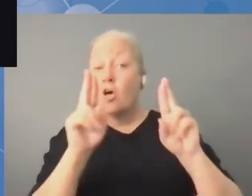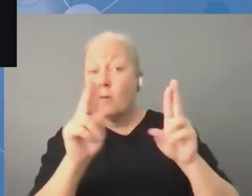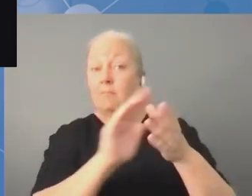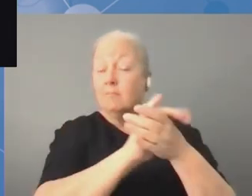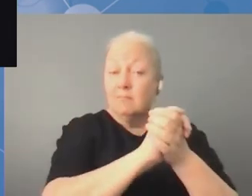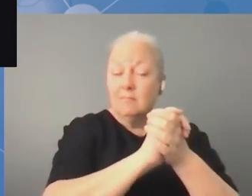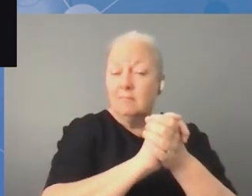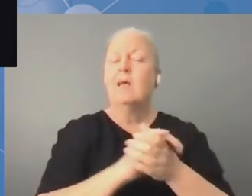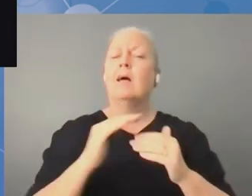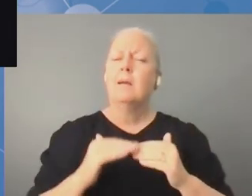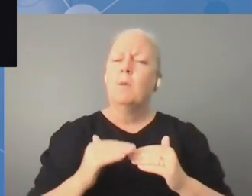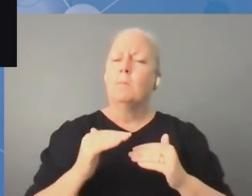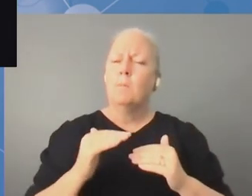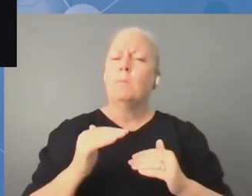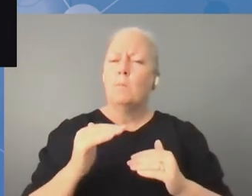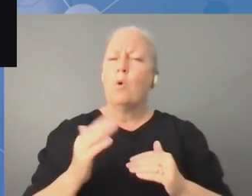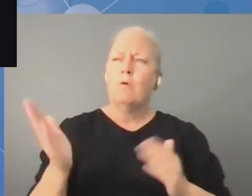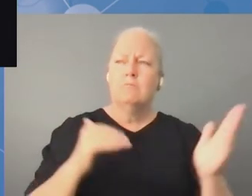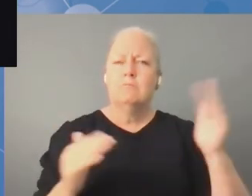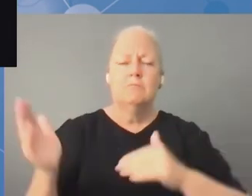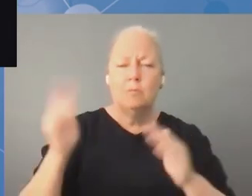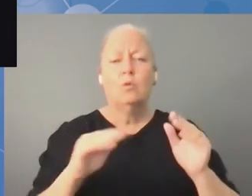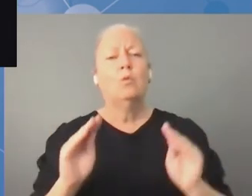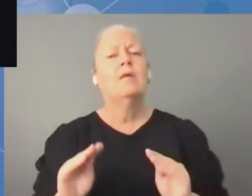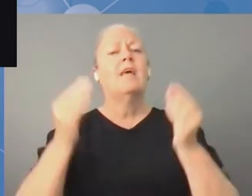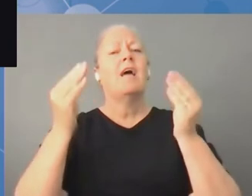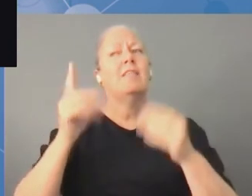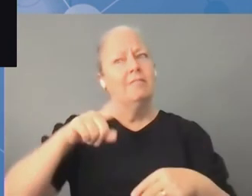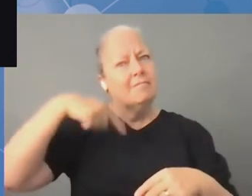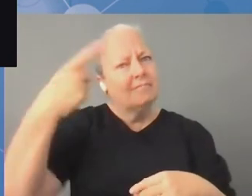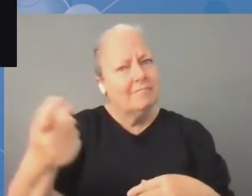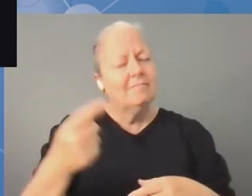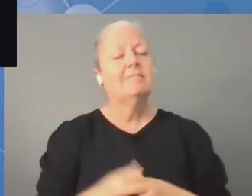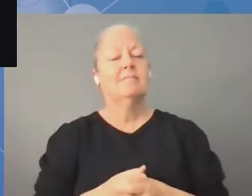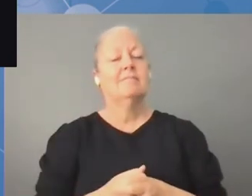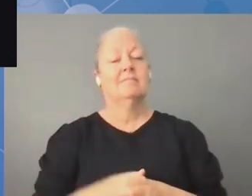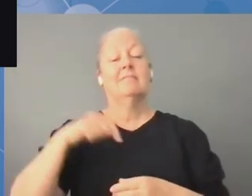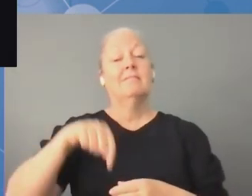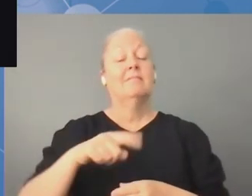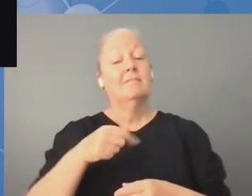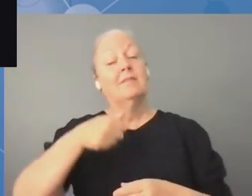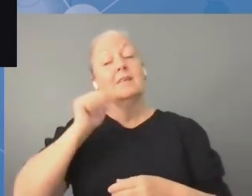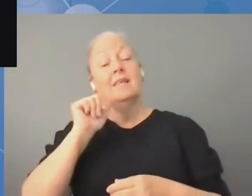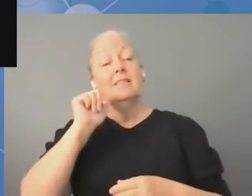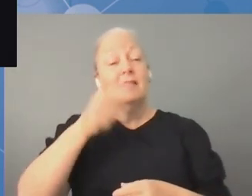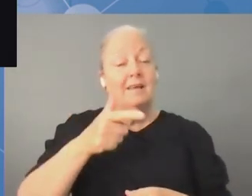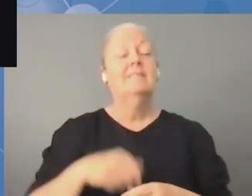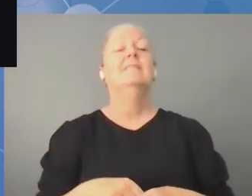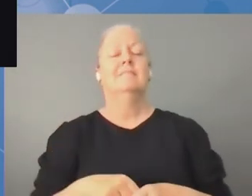Mam nadzieję, że głos ludzi młodych będzie słyszalny także podczas kolejnych edycji IGF.